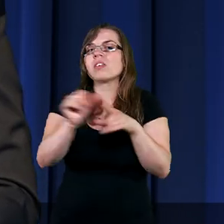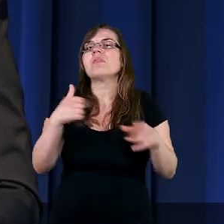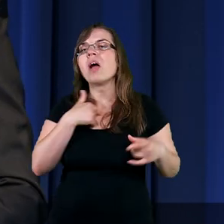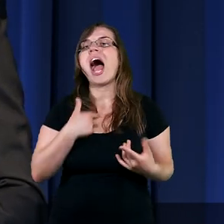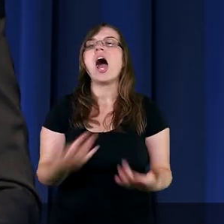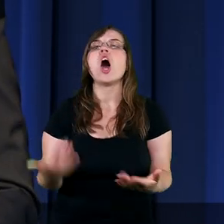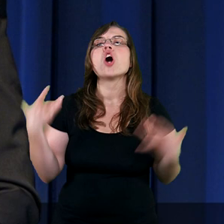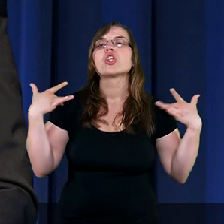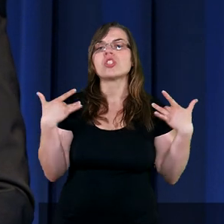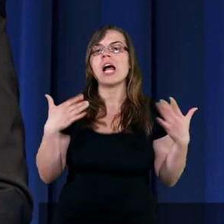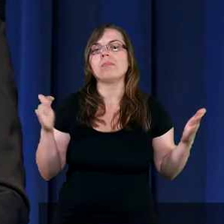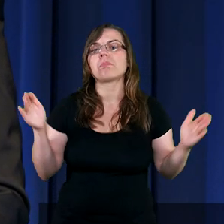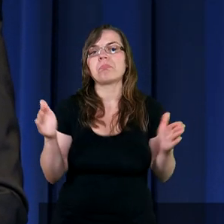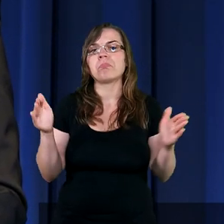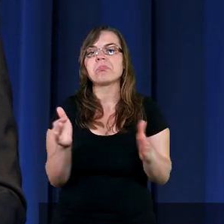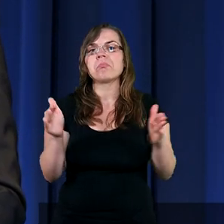miesięcy życia